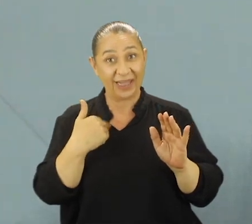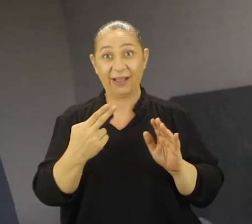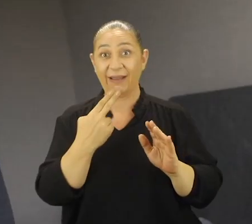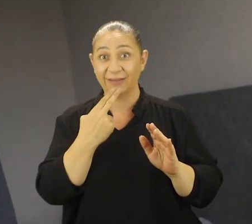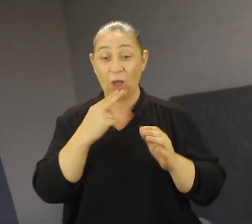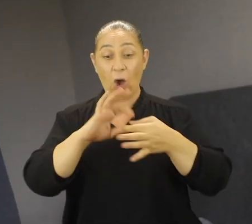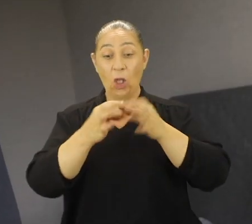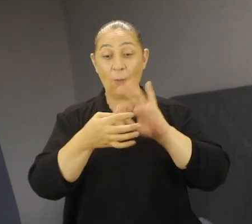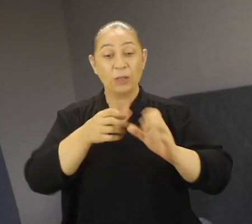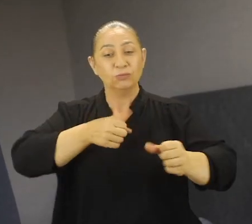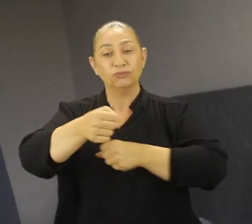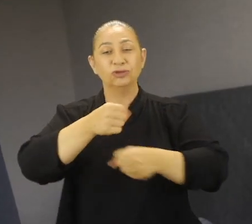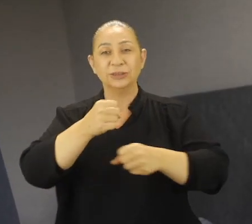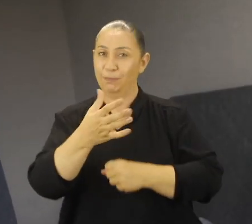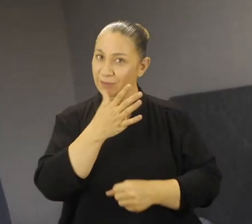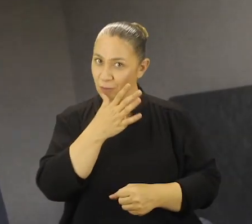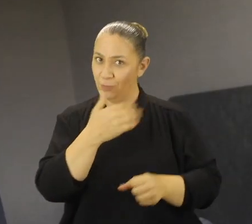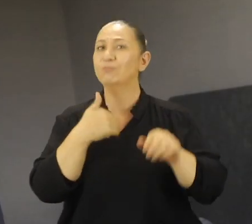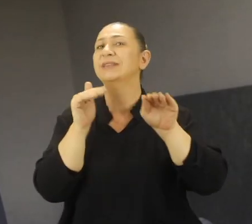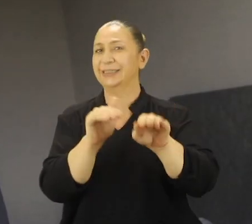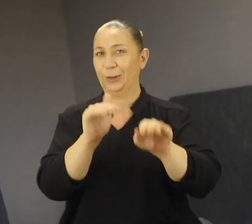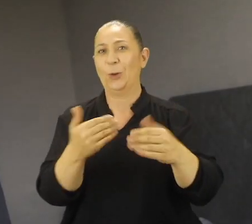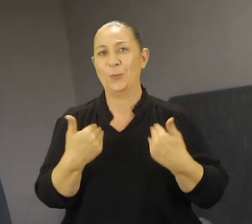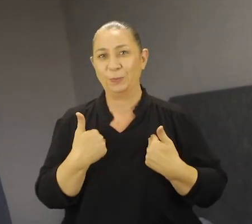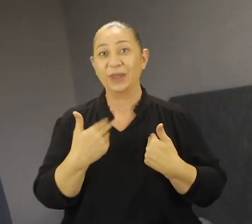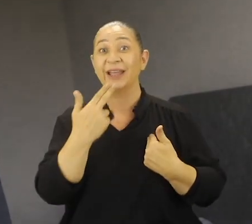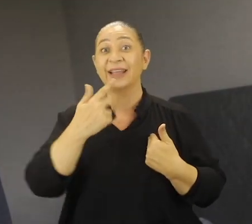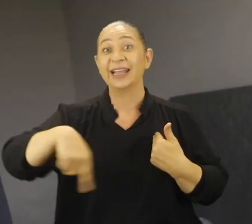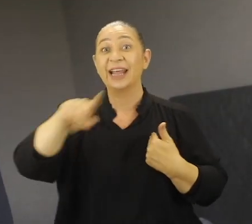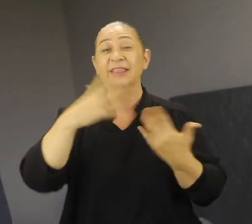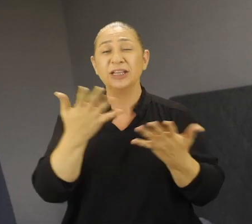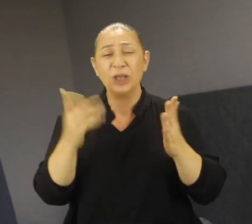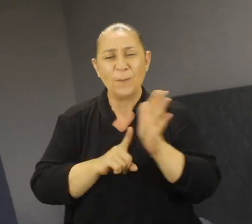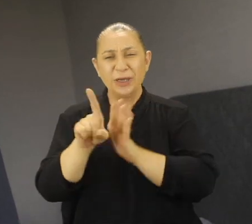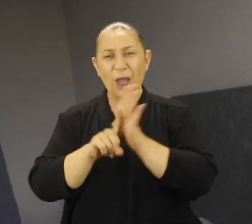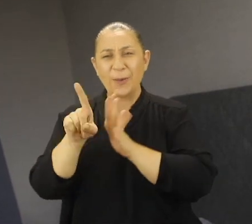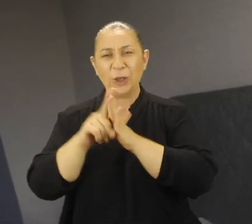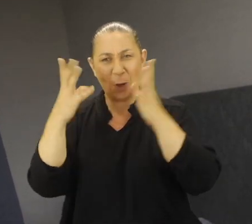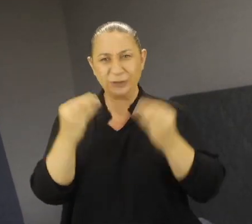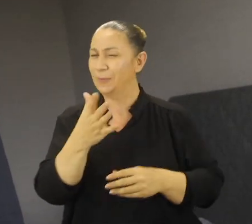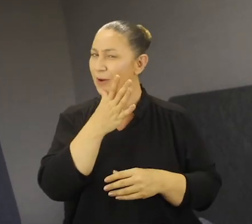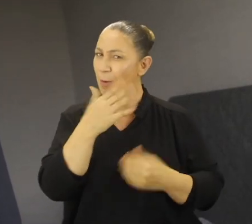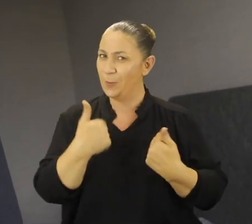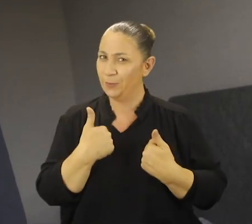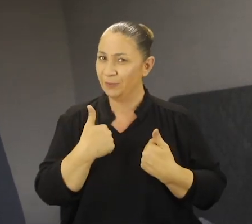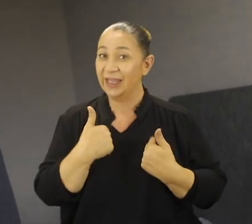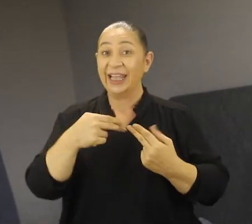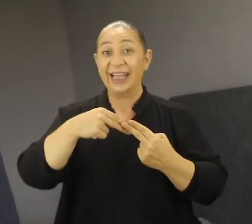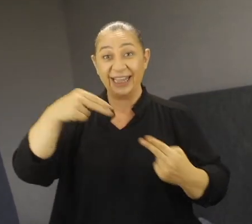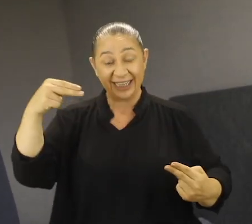Ben kadınların olimpiyat mücadelesini biliyor ve destekliyorum. Kadınların daha nice başarılara imza atacağını biliyorum.